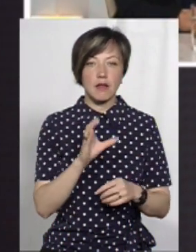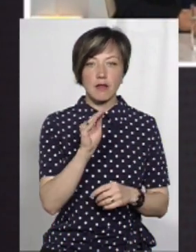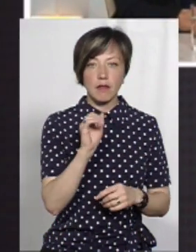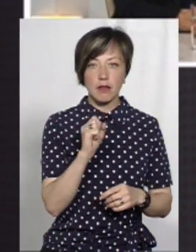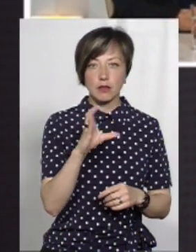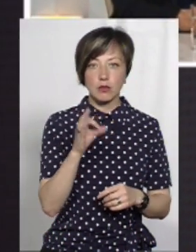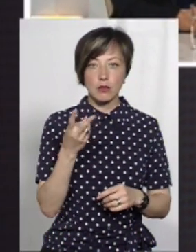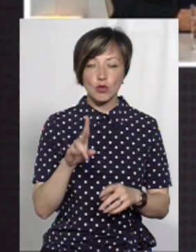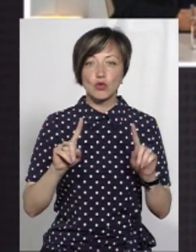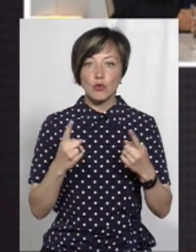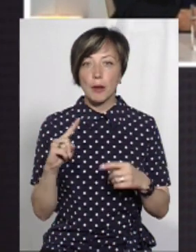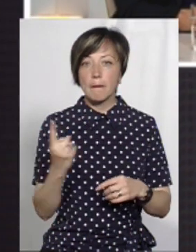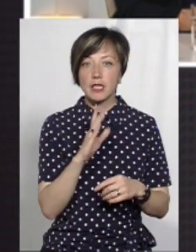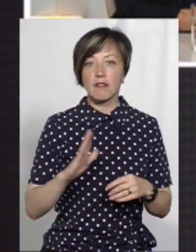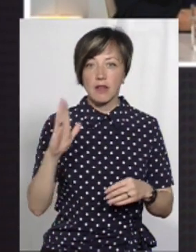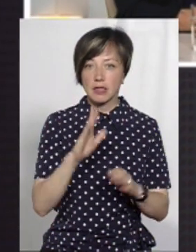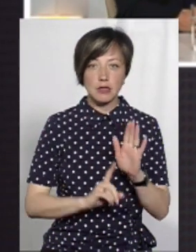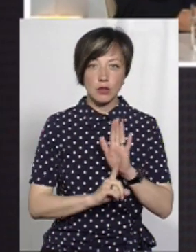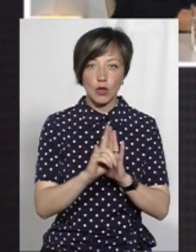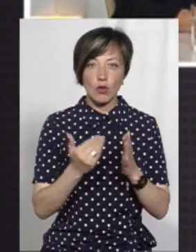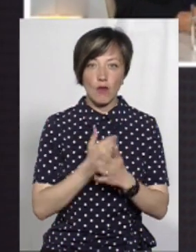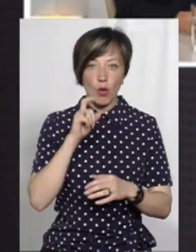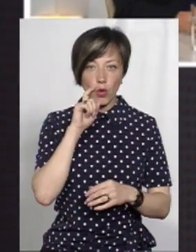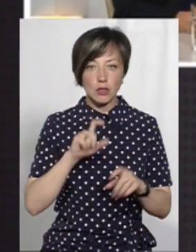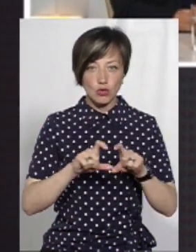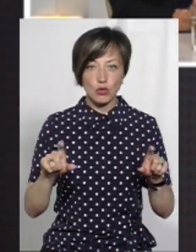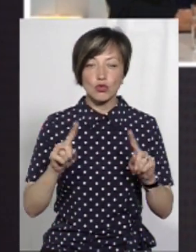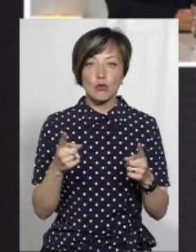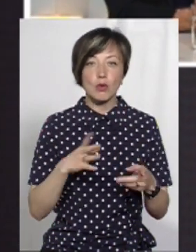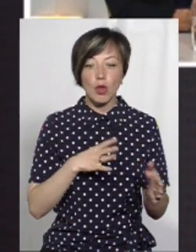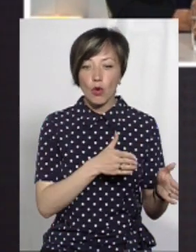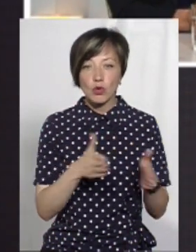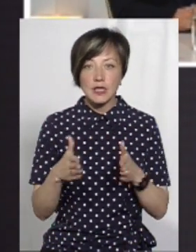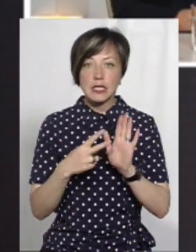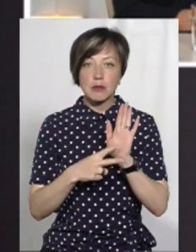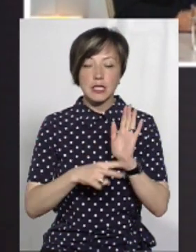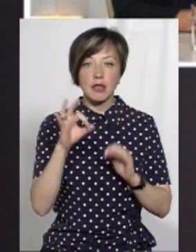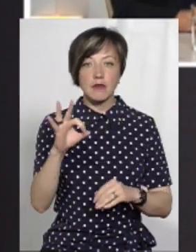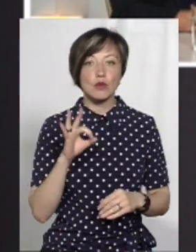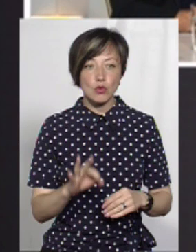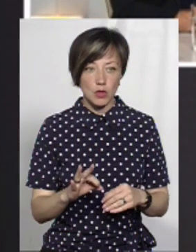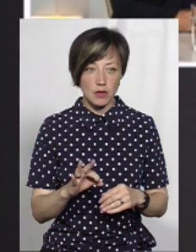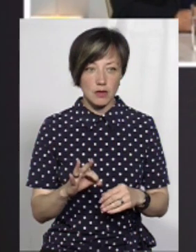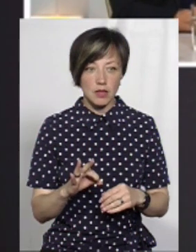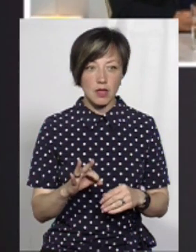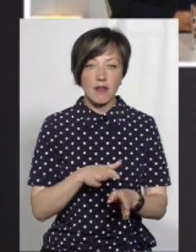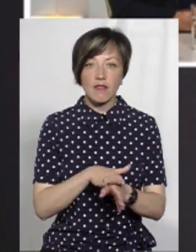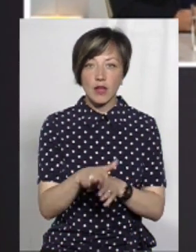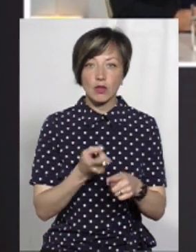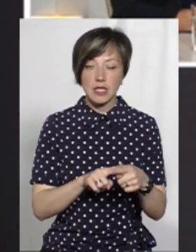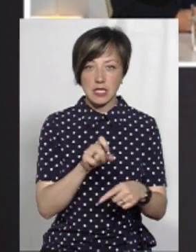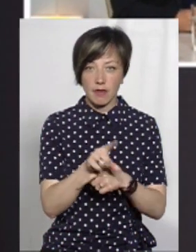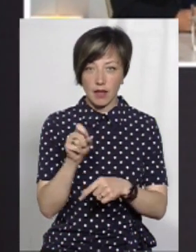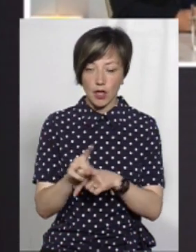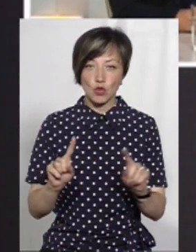паном Фасолі. Чому, кажу, на 1 вересня не стартувала нова українська школа? Чому ми були готові тільки на 70%? Виконати ці